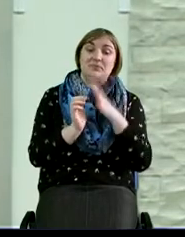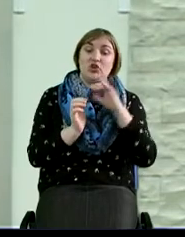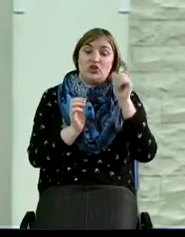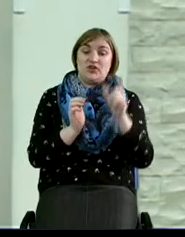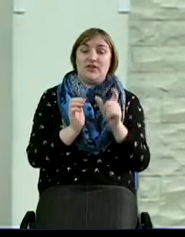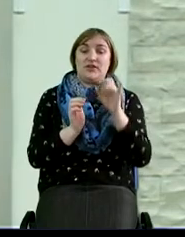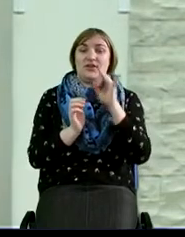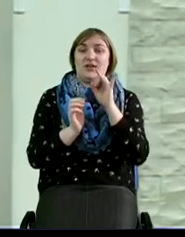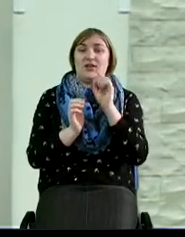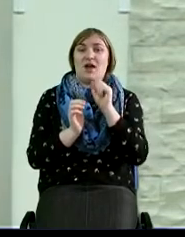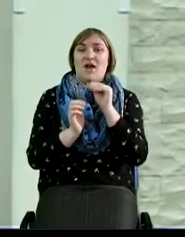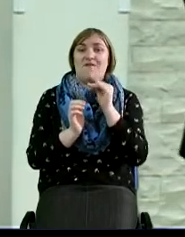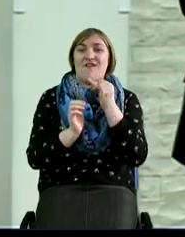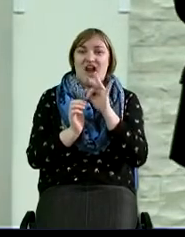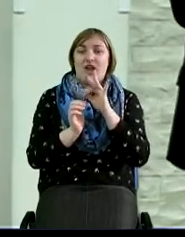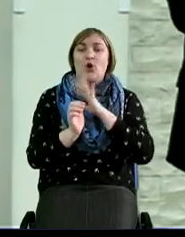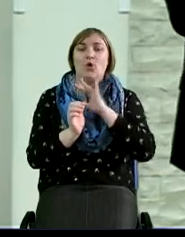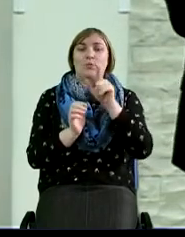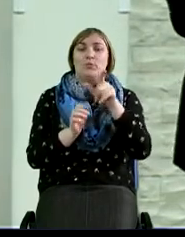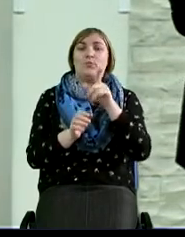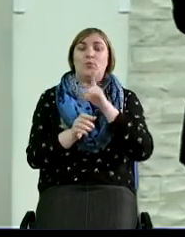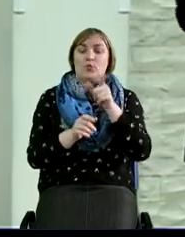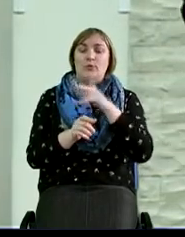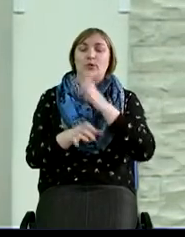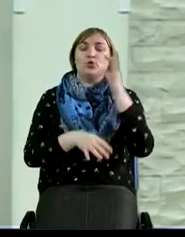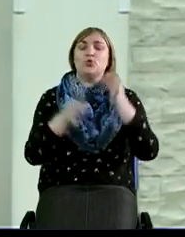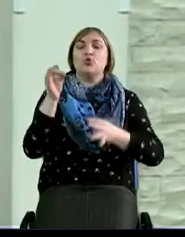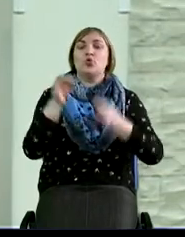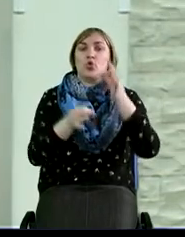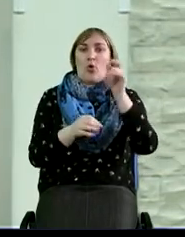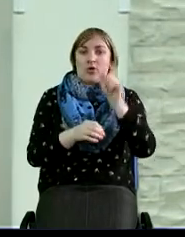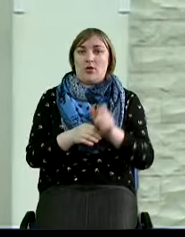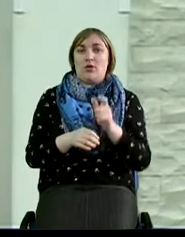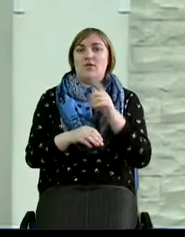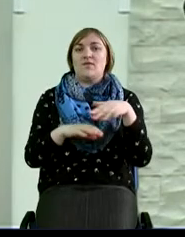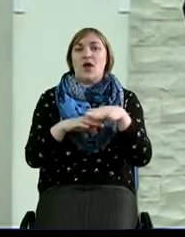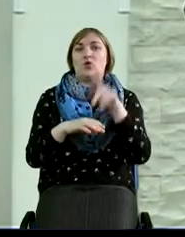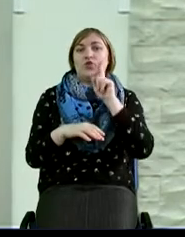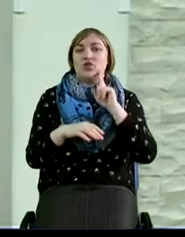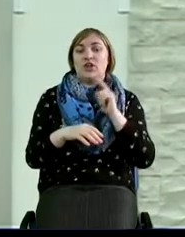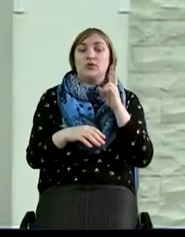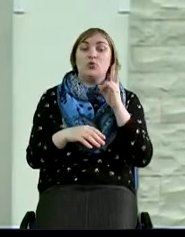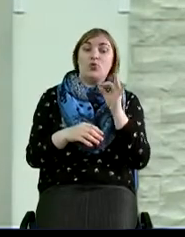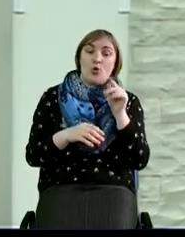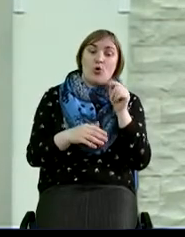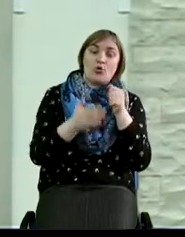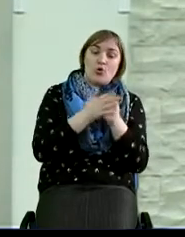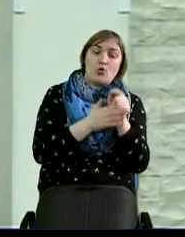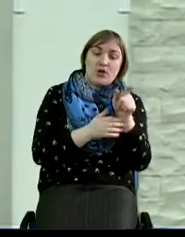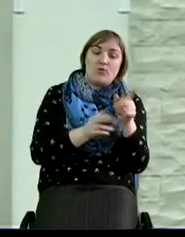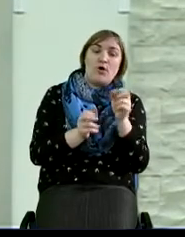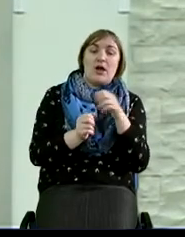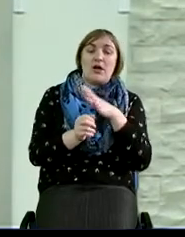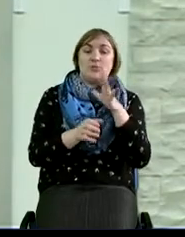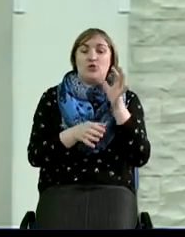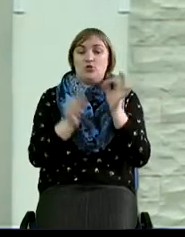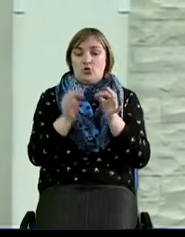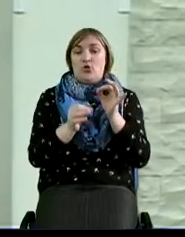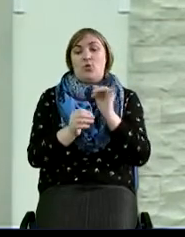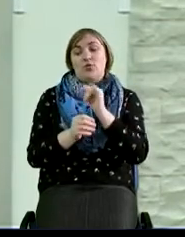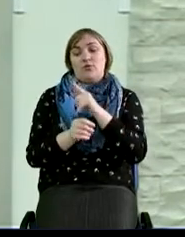Иофай, он был судьей в народе израильском, но до того, как стать им, у него был